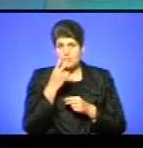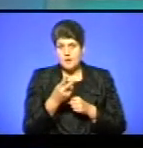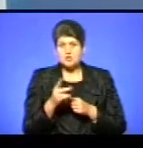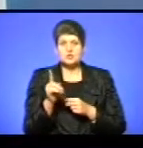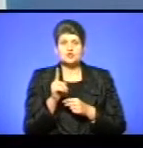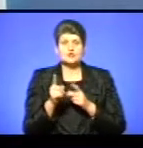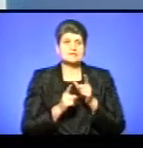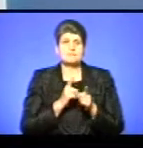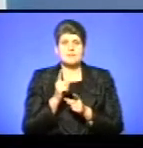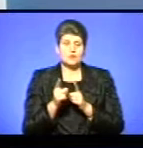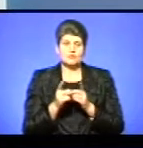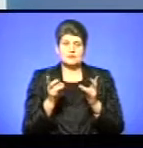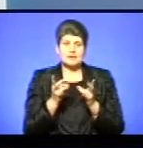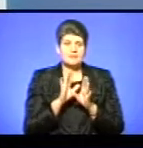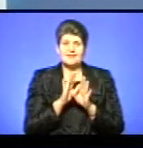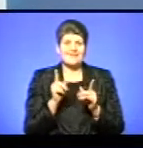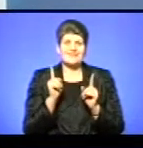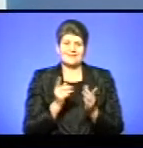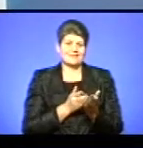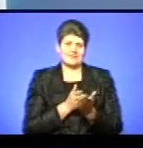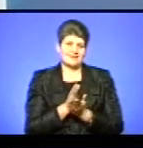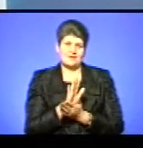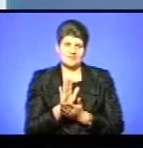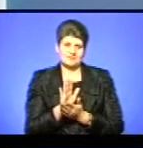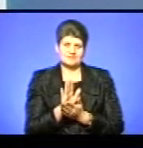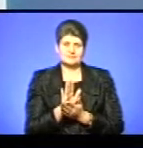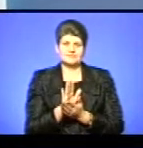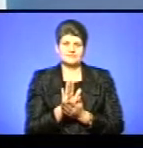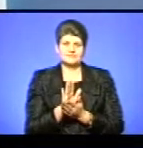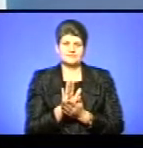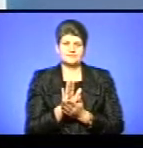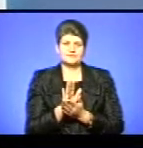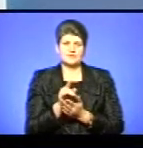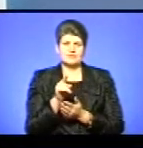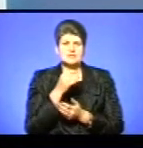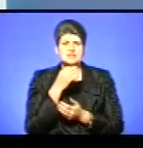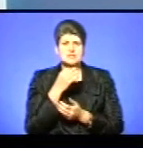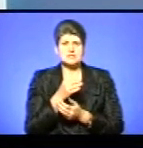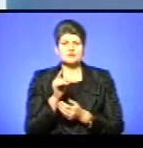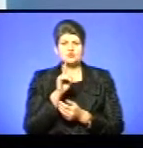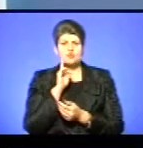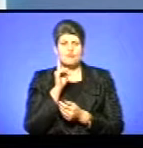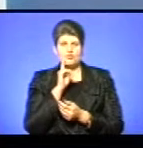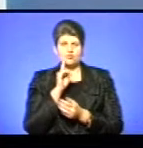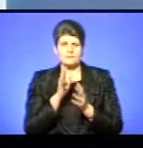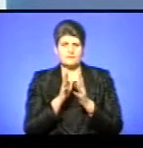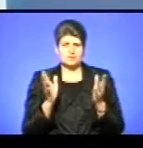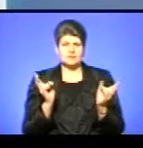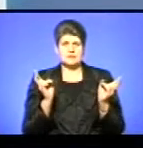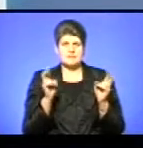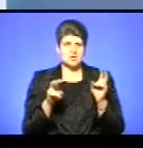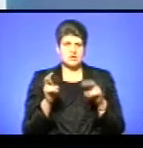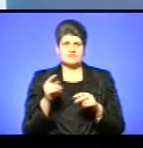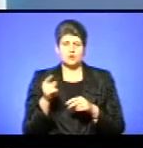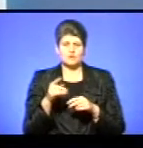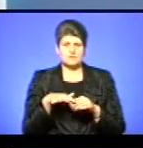змінювати треба не тільки вектор. Змінювати треба не тільки вектор. От ви сказали, що молодь в більшості вийшла саме на Тернопільський